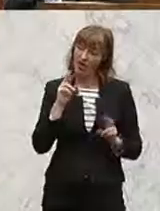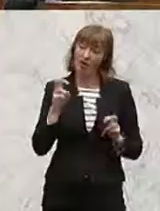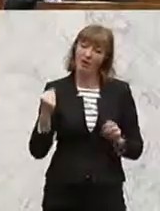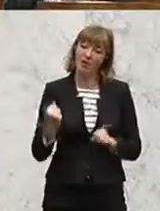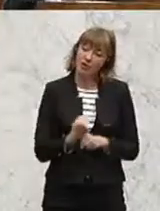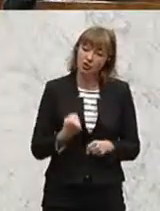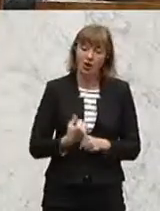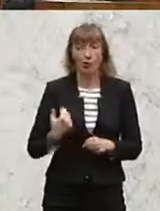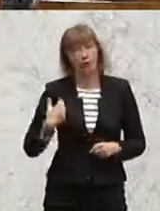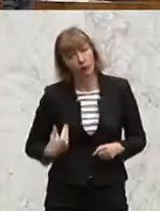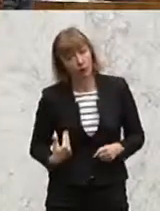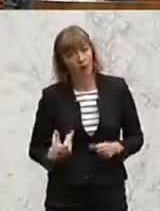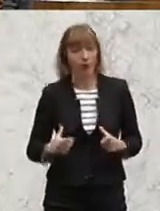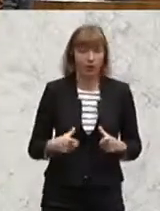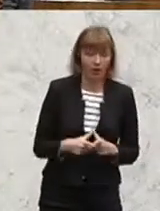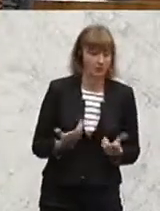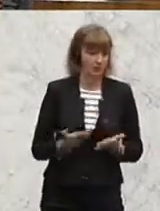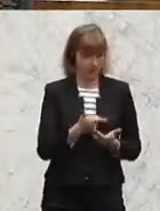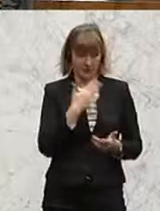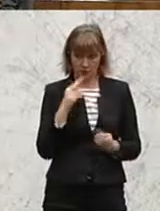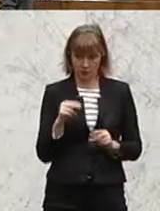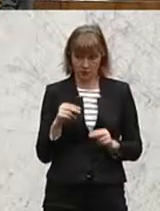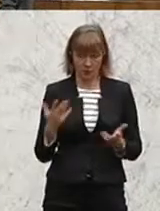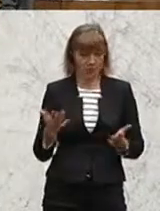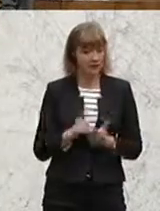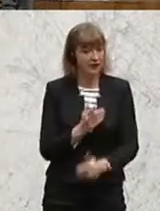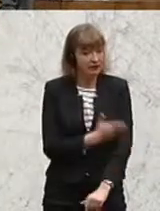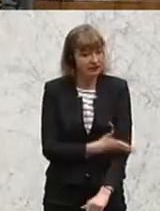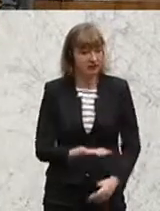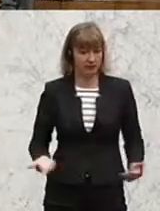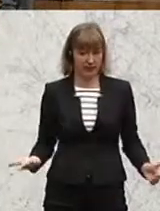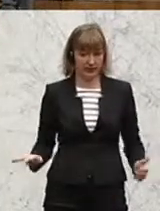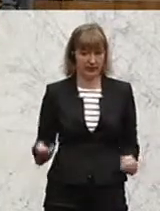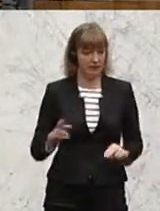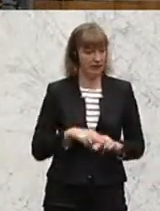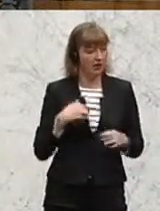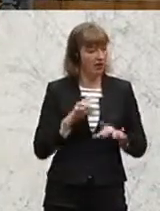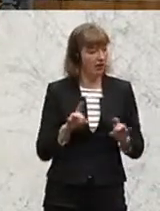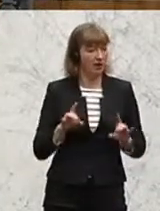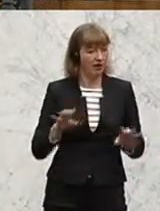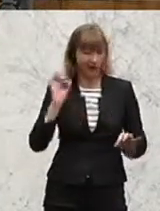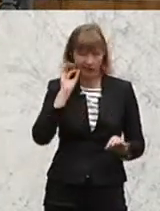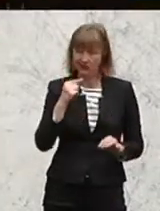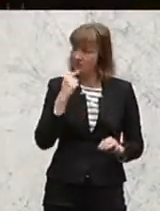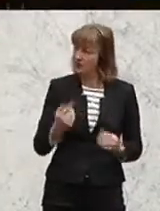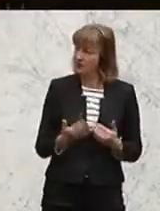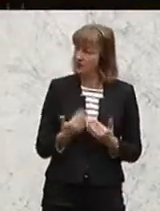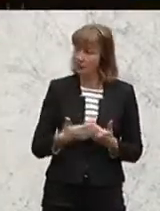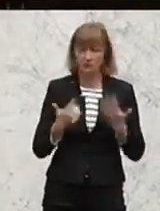wurde und von der Leistung, von einem wurde noch nicht gesprochen, von der Disziplin, wenn wir Lehrerinnen und Lehrer sagen,